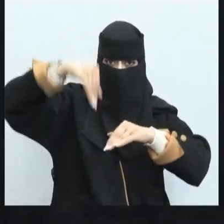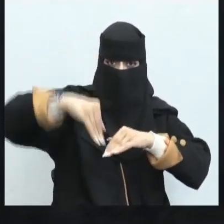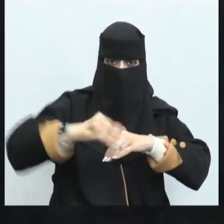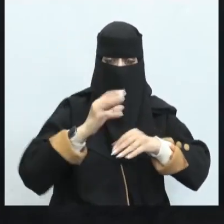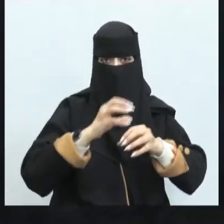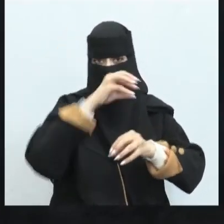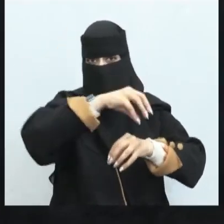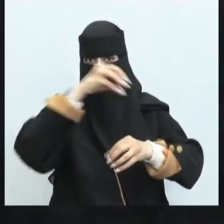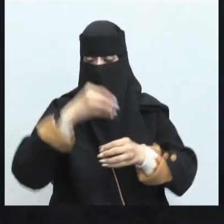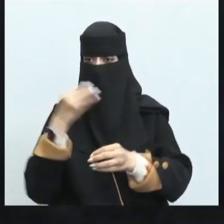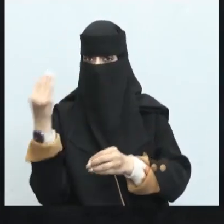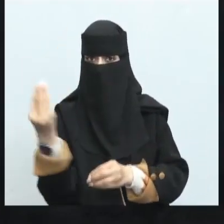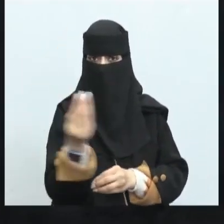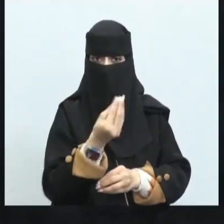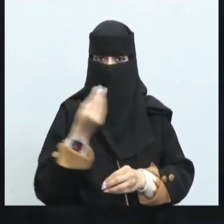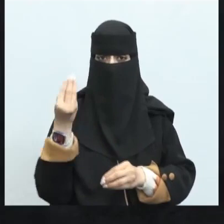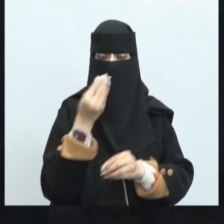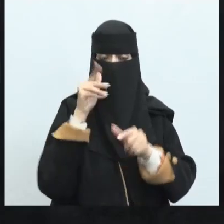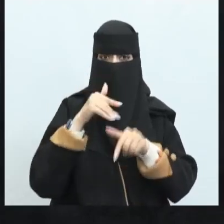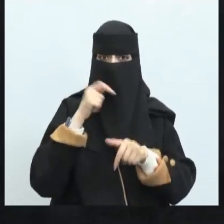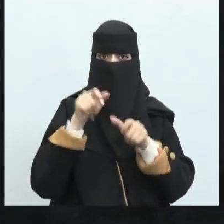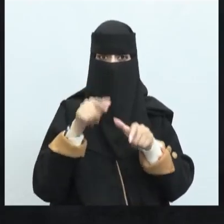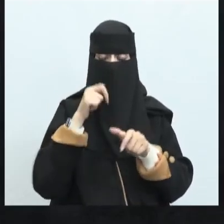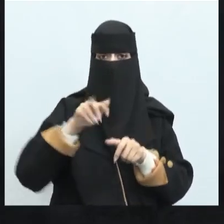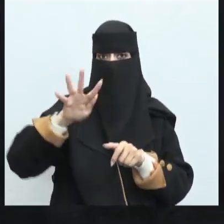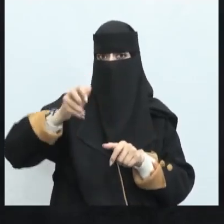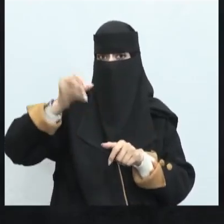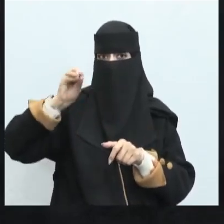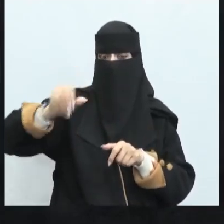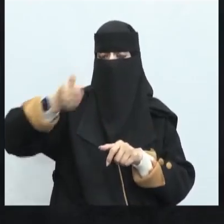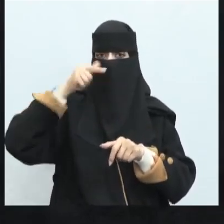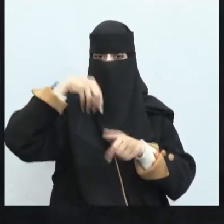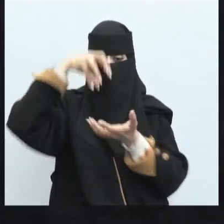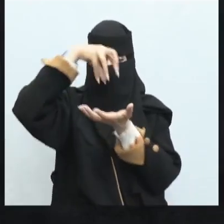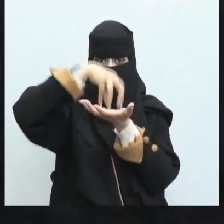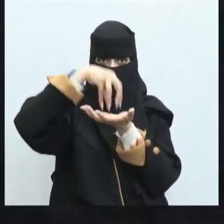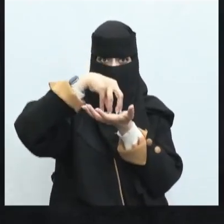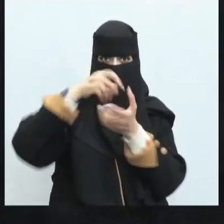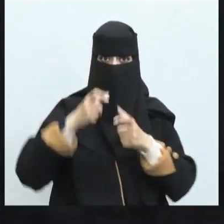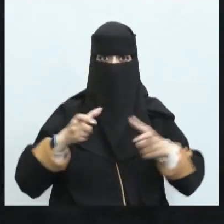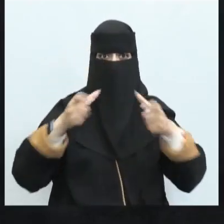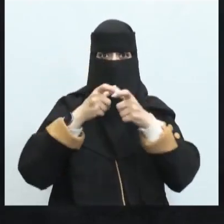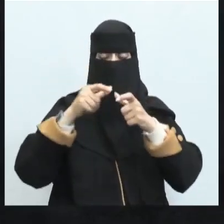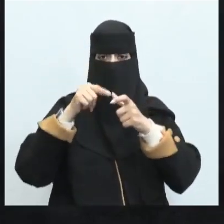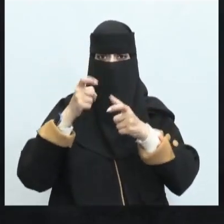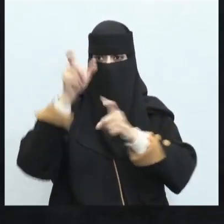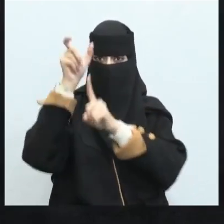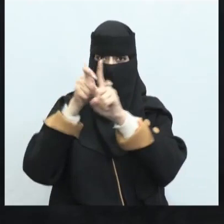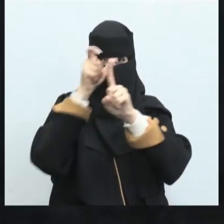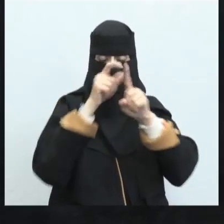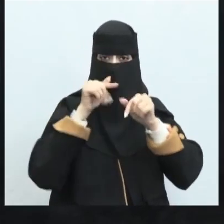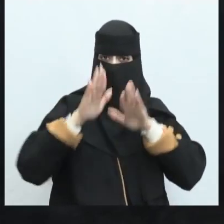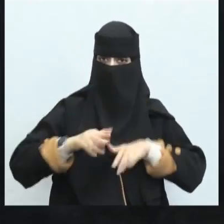كذلك أوضية يكثر الرحيل والترحال شهادوا أندية أندية مكان اجتماع القوم أيضا يكثر من الجلوس في